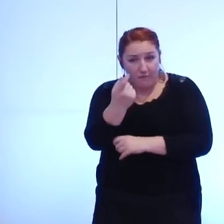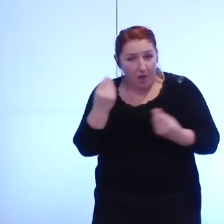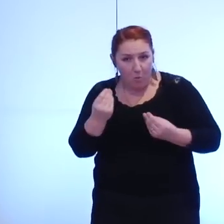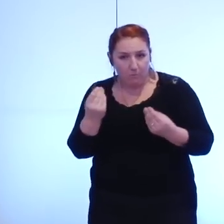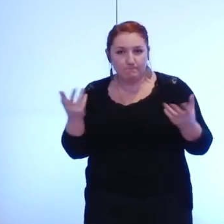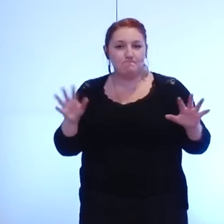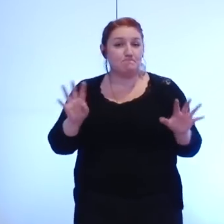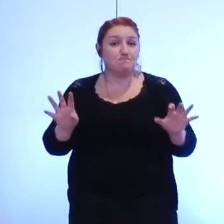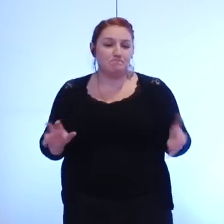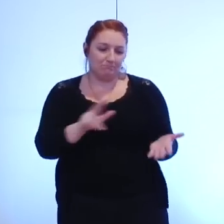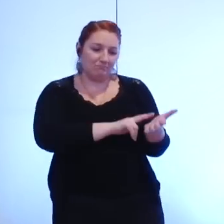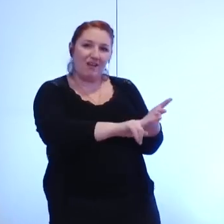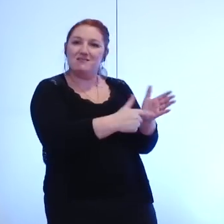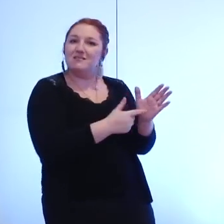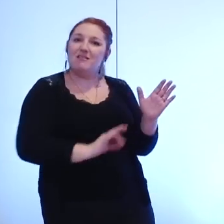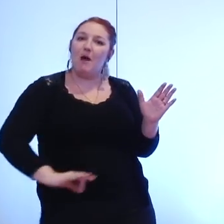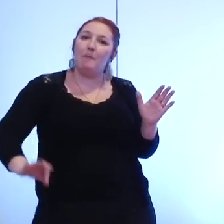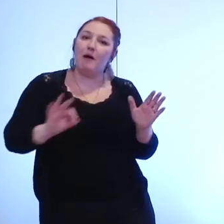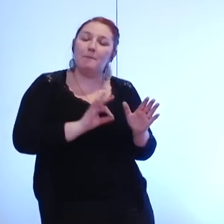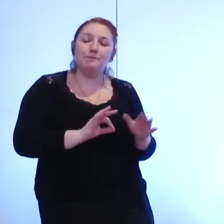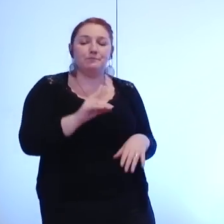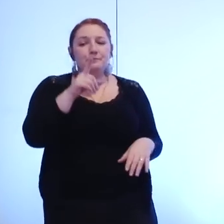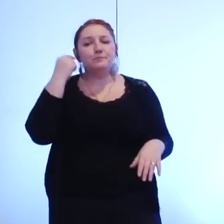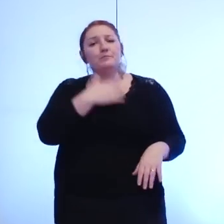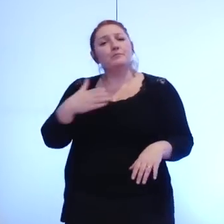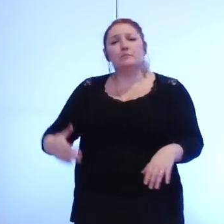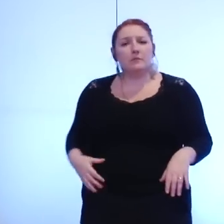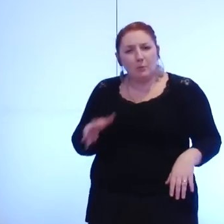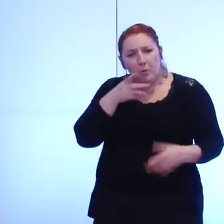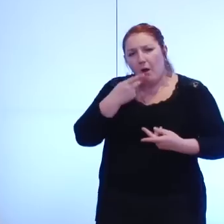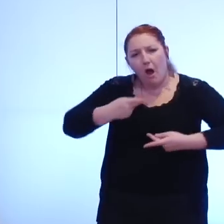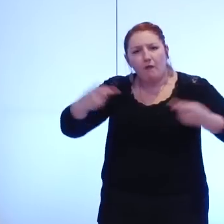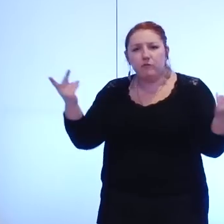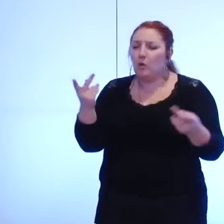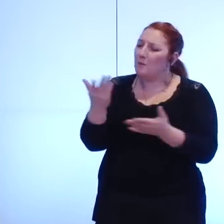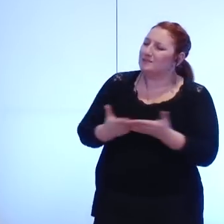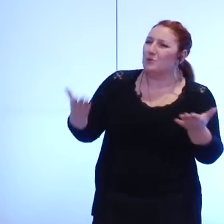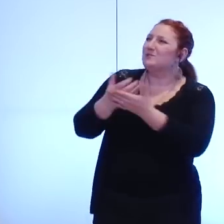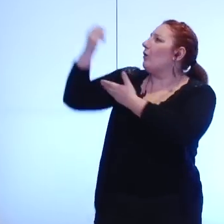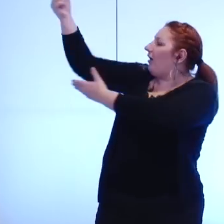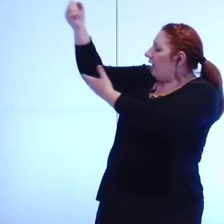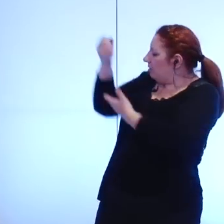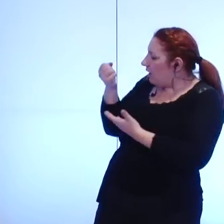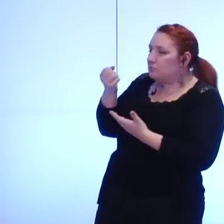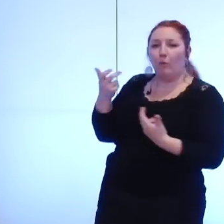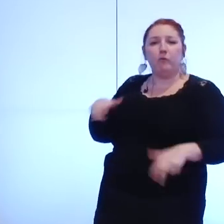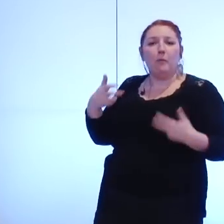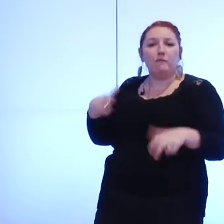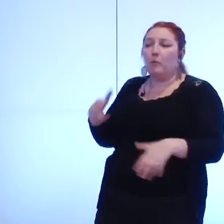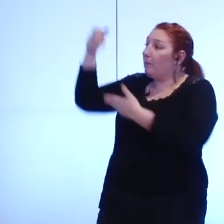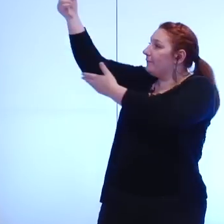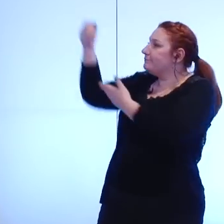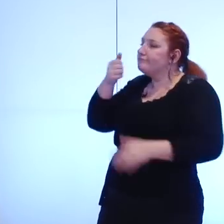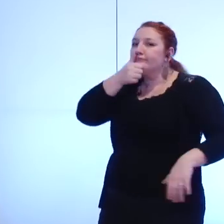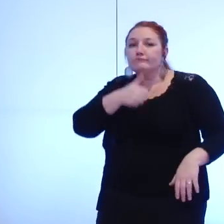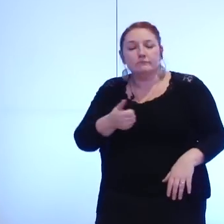vous ne pouvez plus avouer aujourd'hui monsieur le maire comme vous le faites que vous érêtez d'une situation que vous n'avez peut-être pas souhaitée neuf